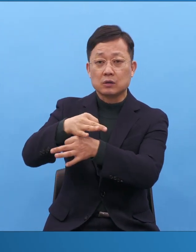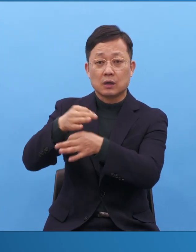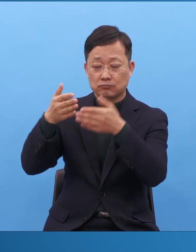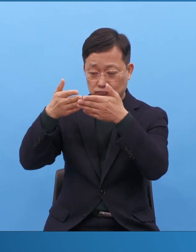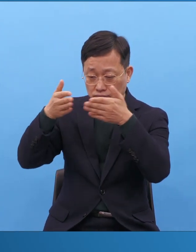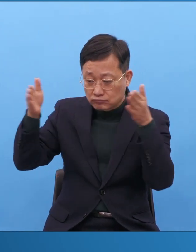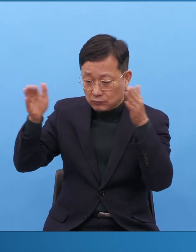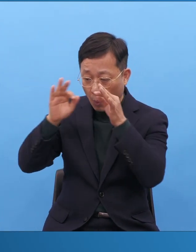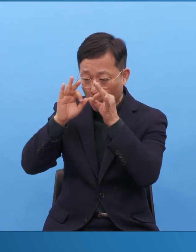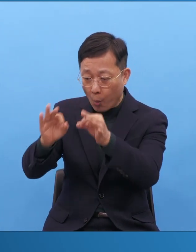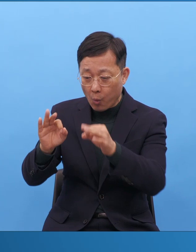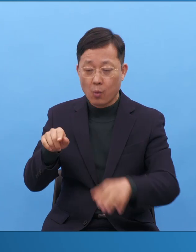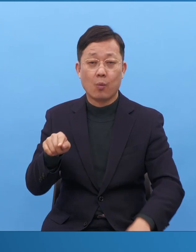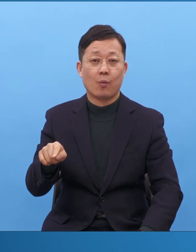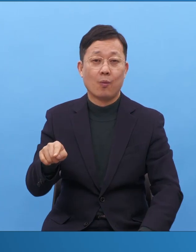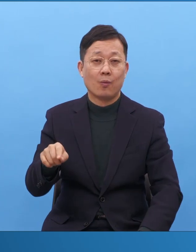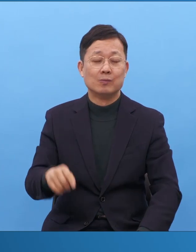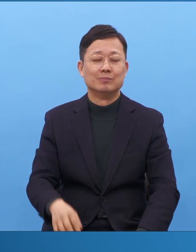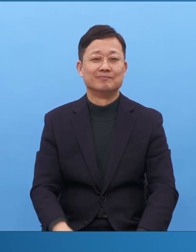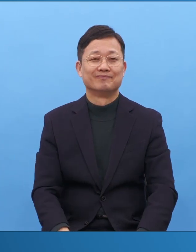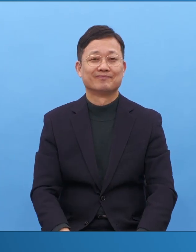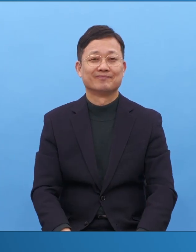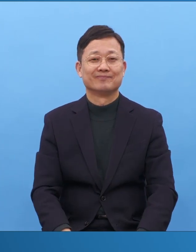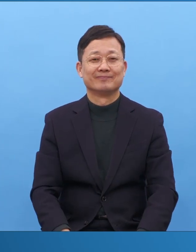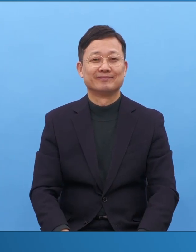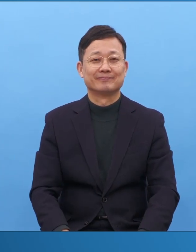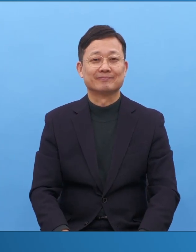성경이 어떻게 보입니까?